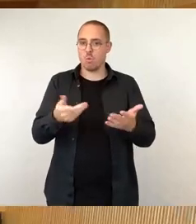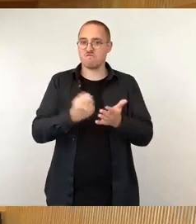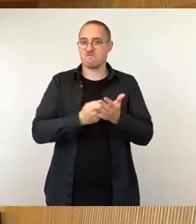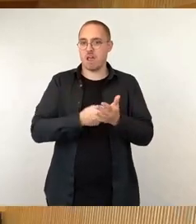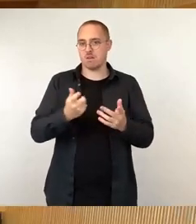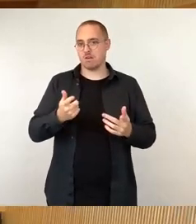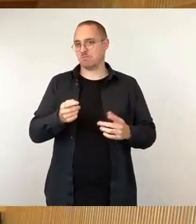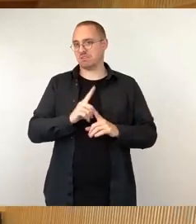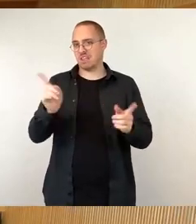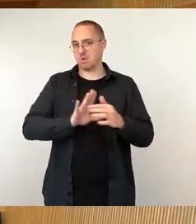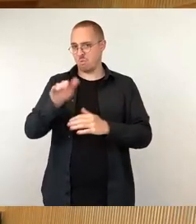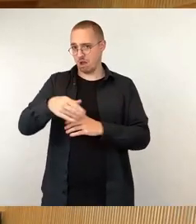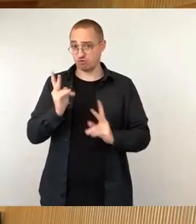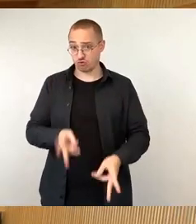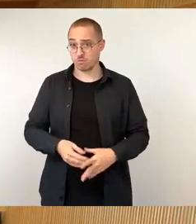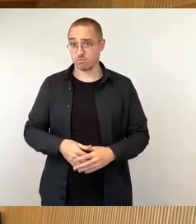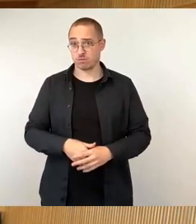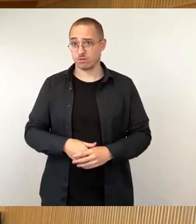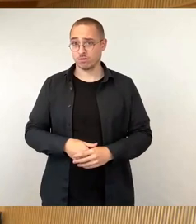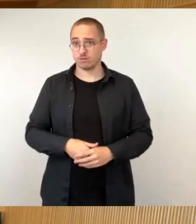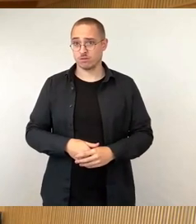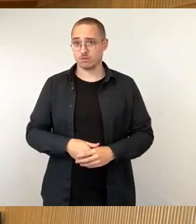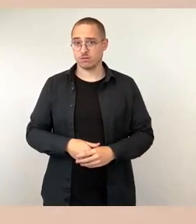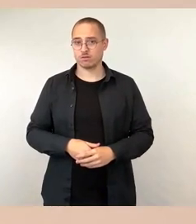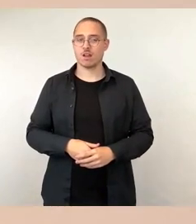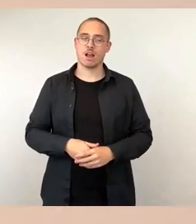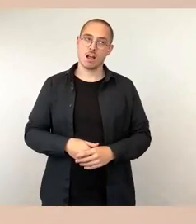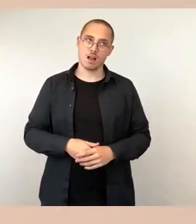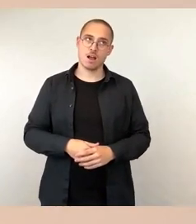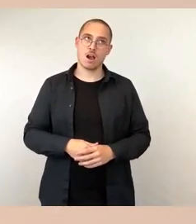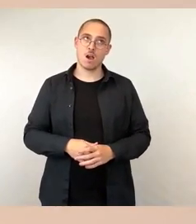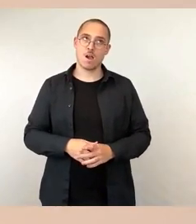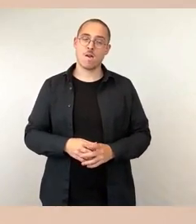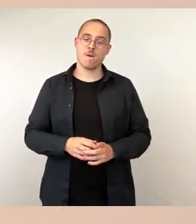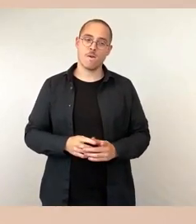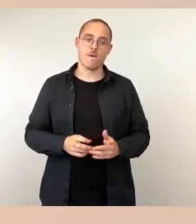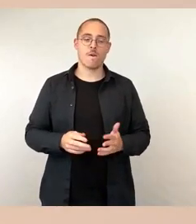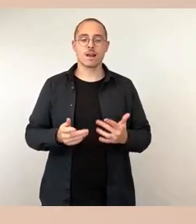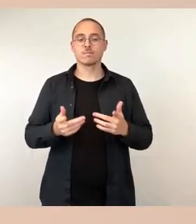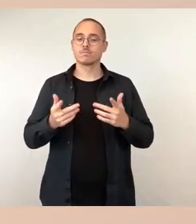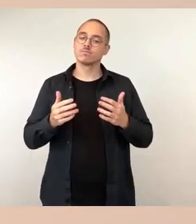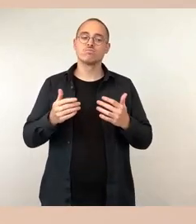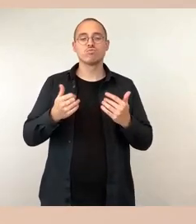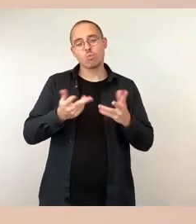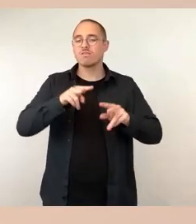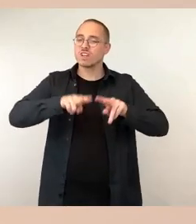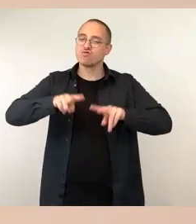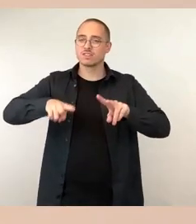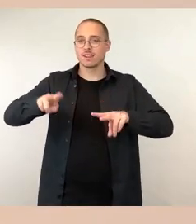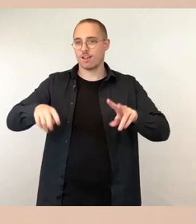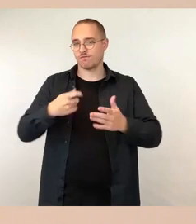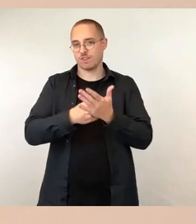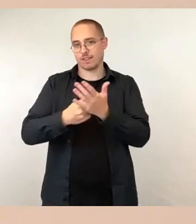Das Bild war differenziert. Wir haben ja in der Simulation gesagt, also